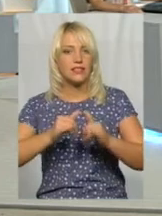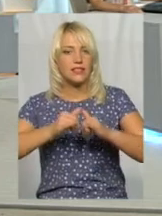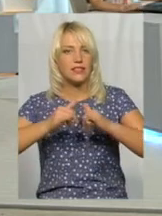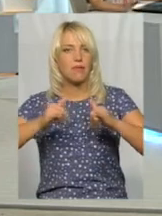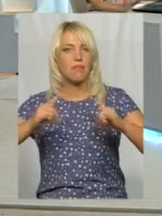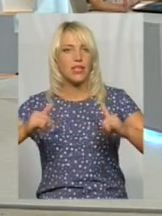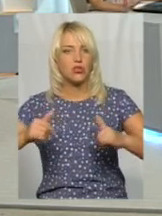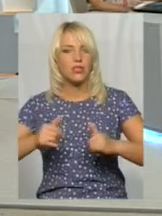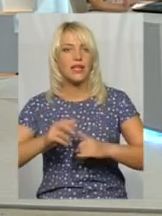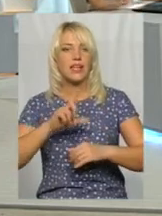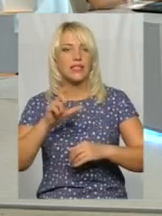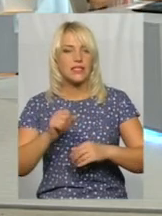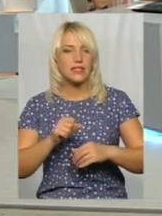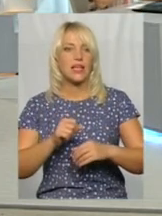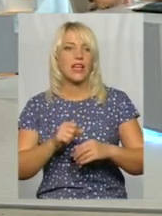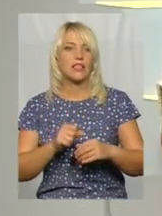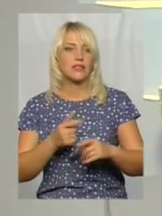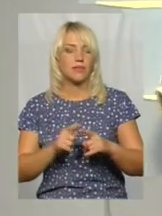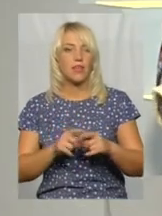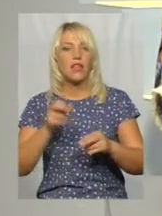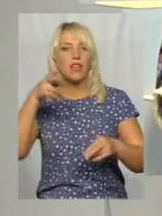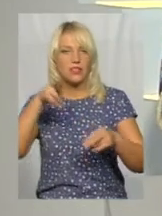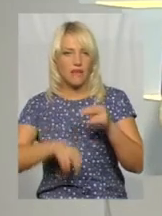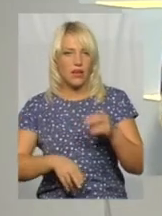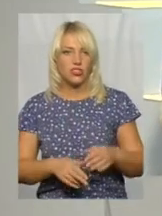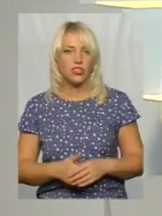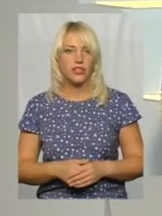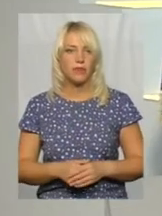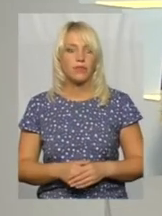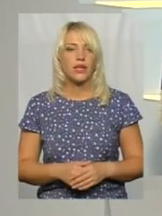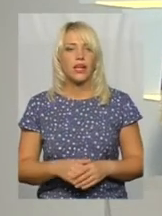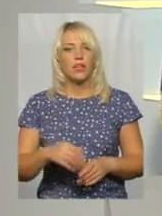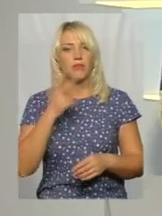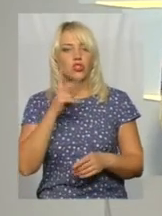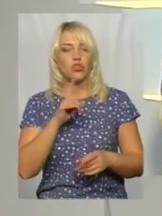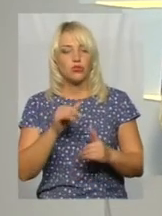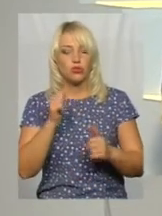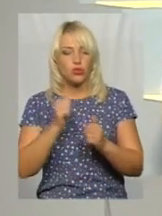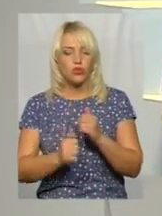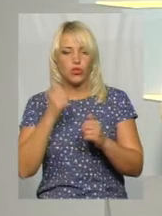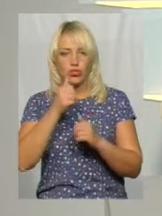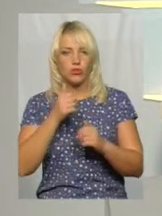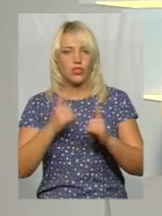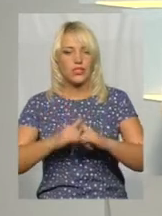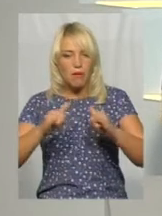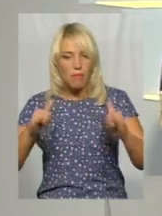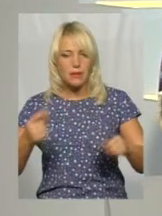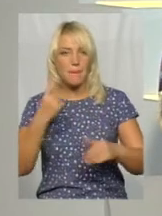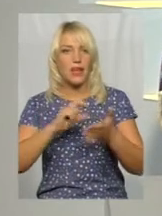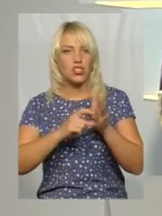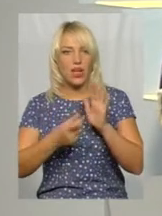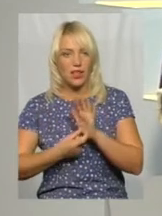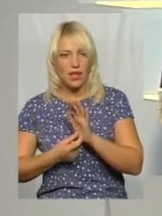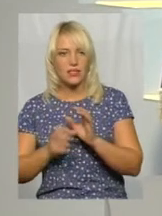рахунок цього фактуру. І на завершення. Судячи з тенденцією до щорічного збільшення кількості першокласників, як сьогодні